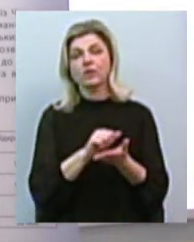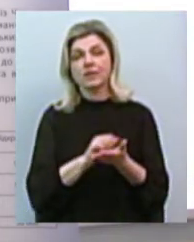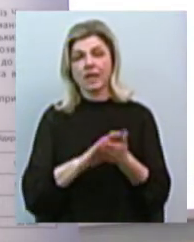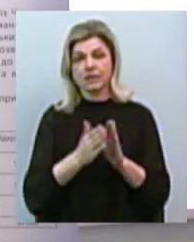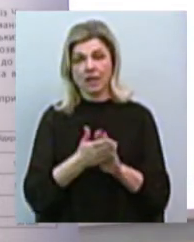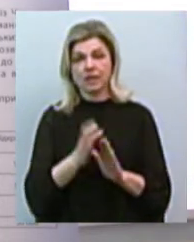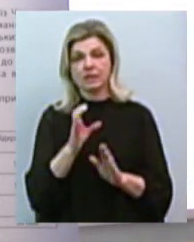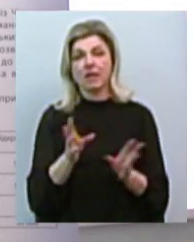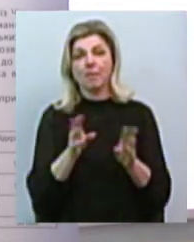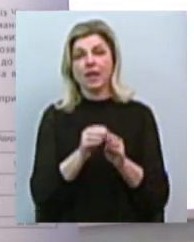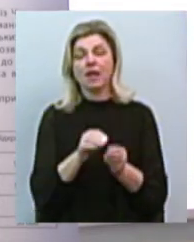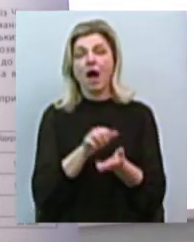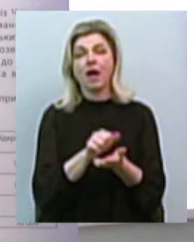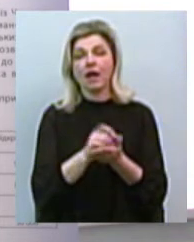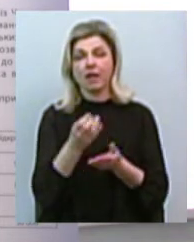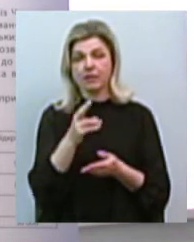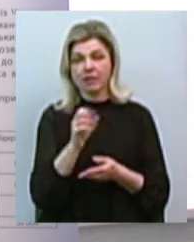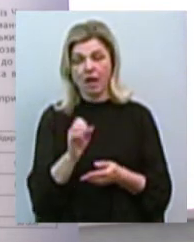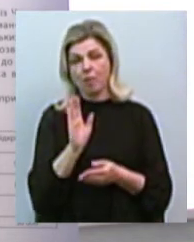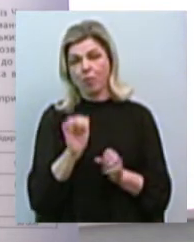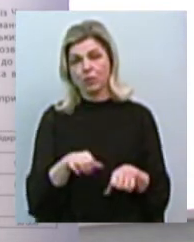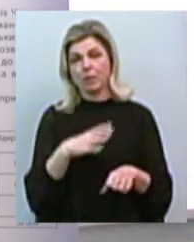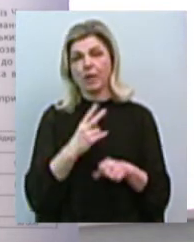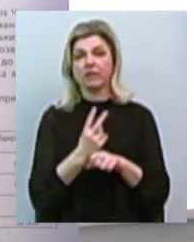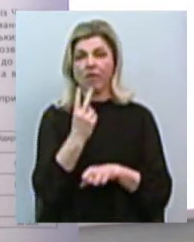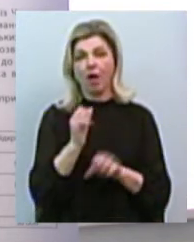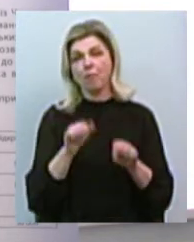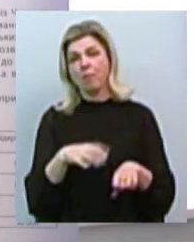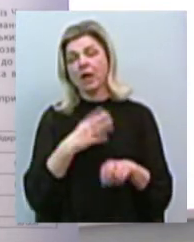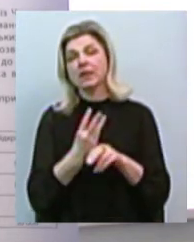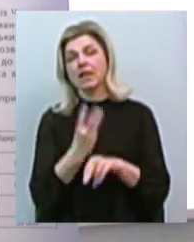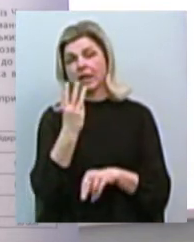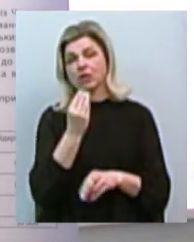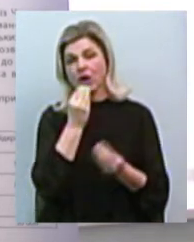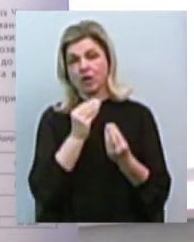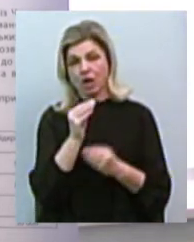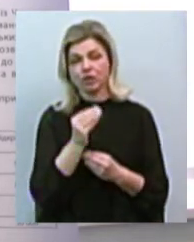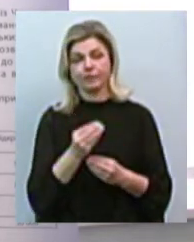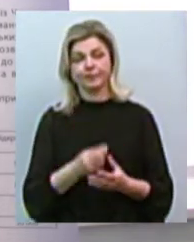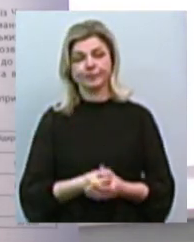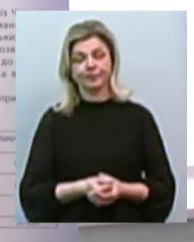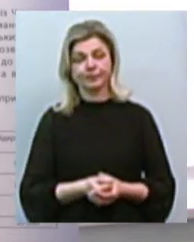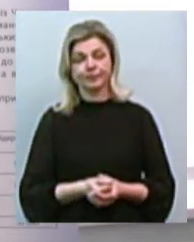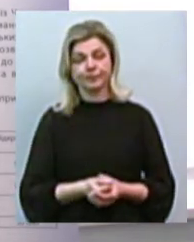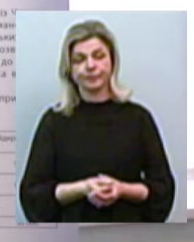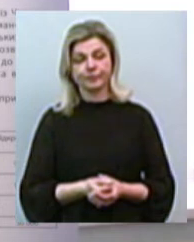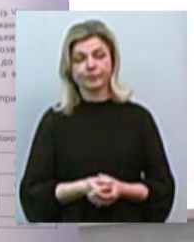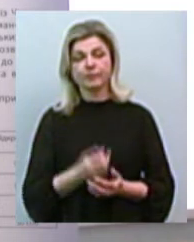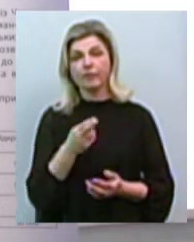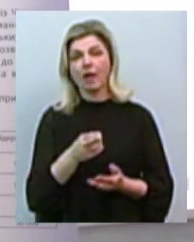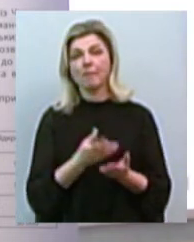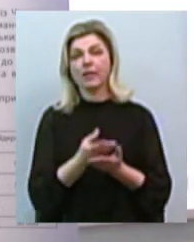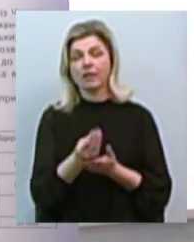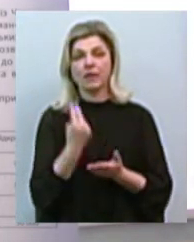з орендою, буде вдвічі або втричі краще для держави. Для платників податків